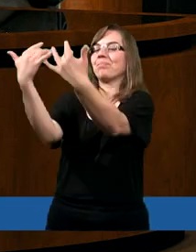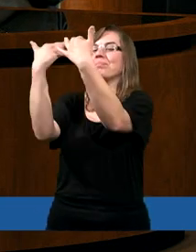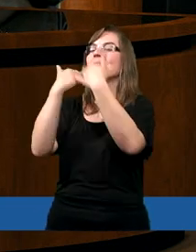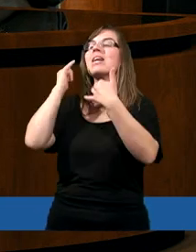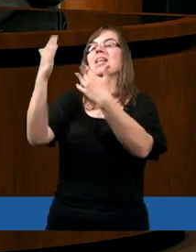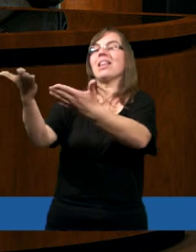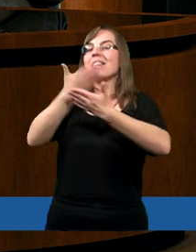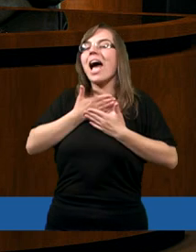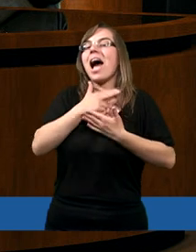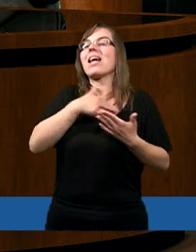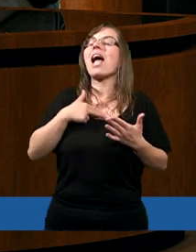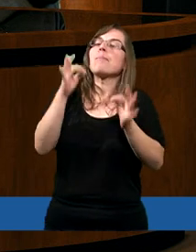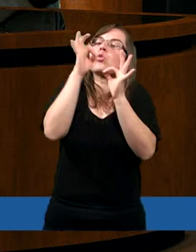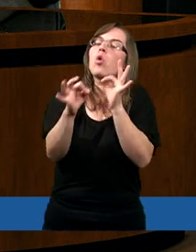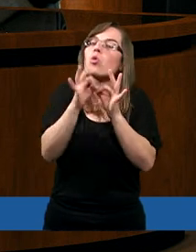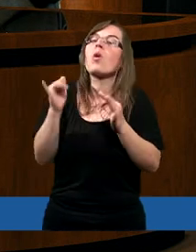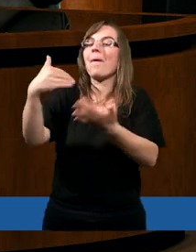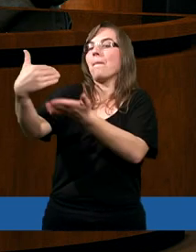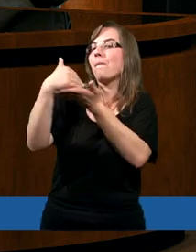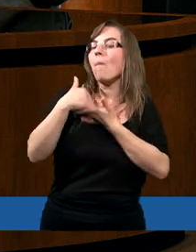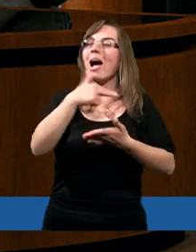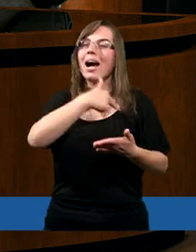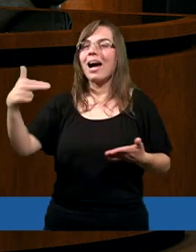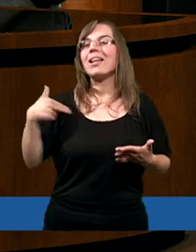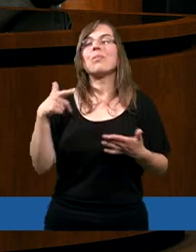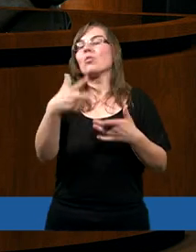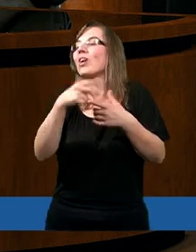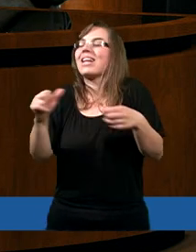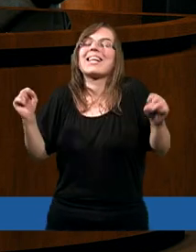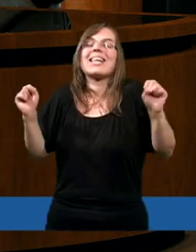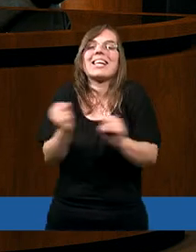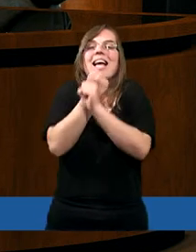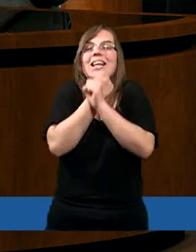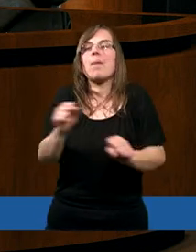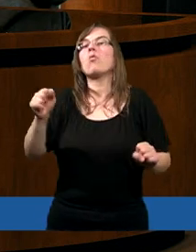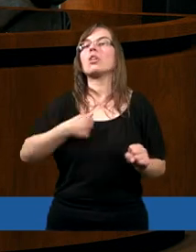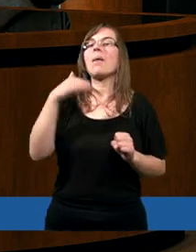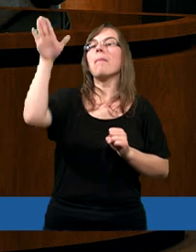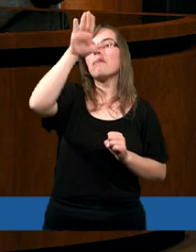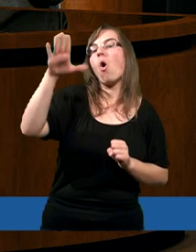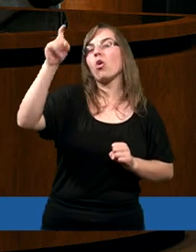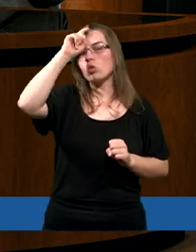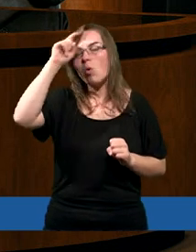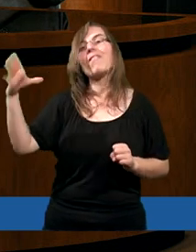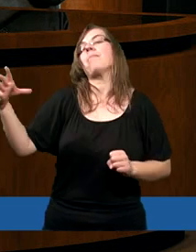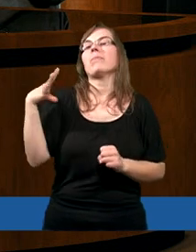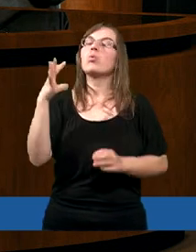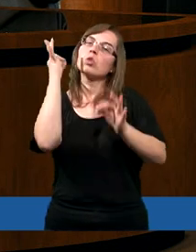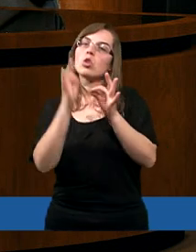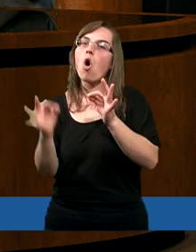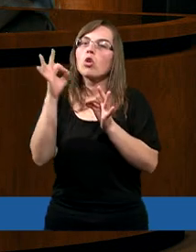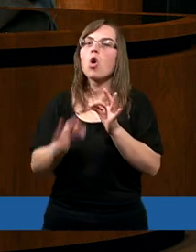doskonałymi. To jest niesamowite, bo tu pisze Paweł, aby człowiek Boży był doskonały.